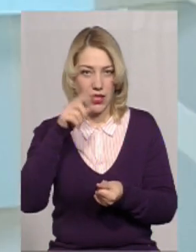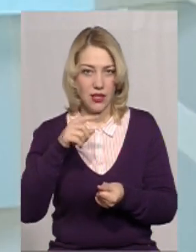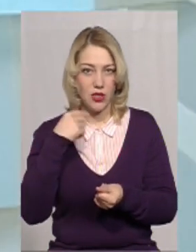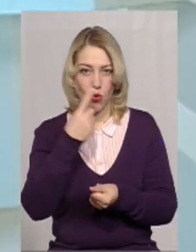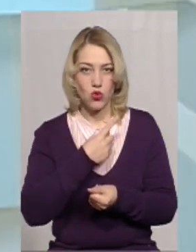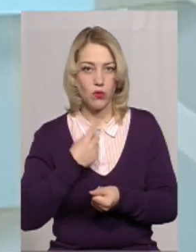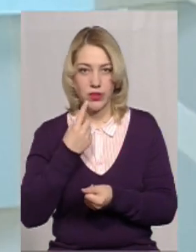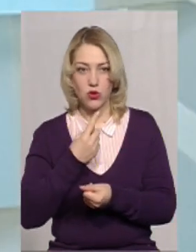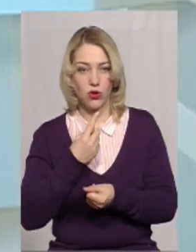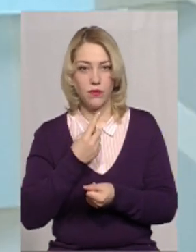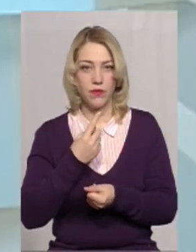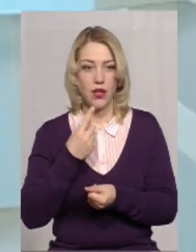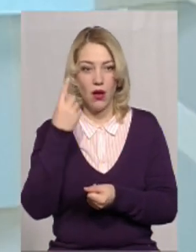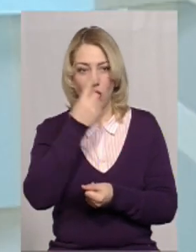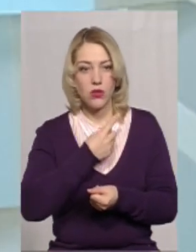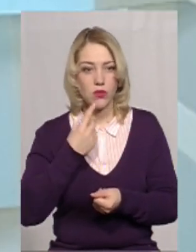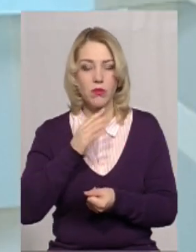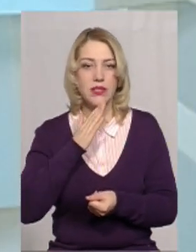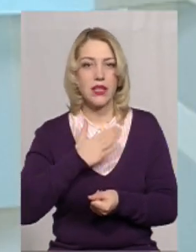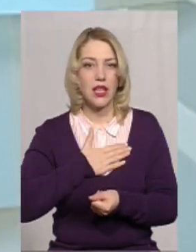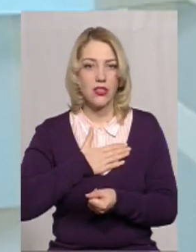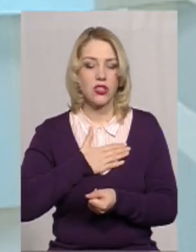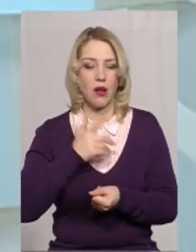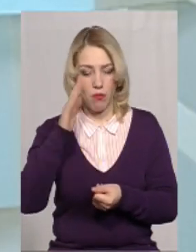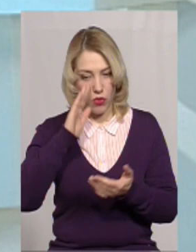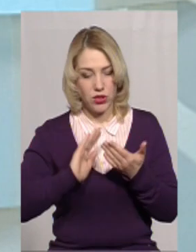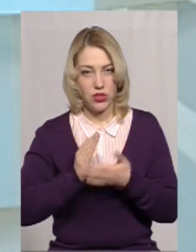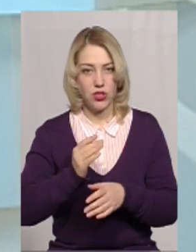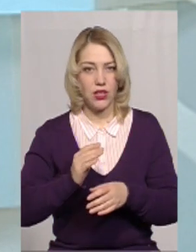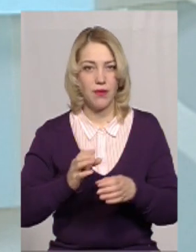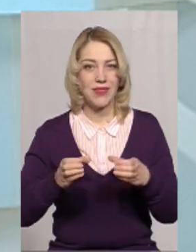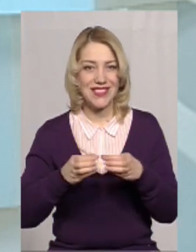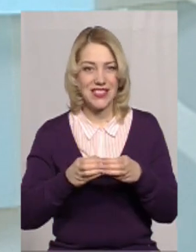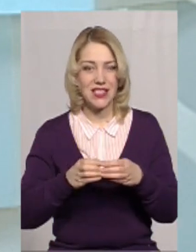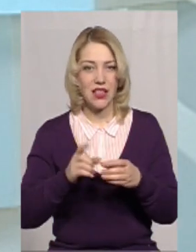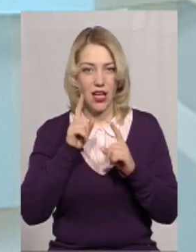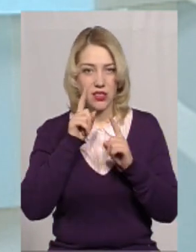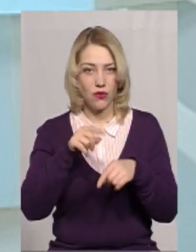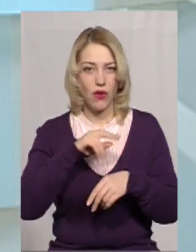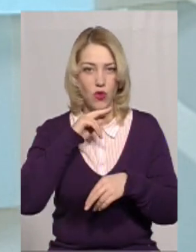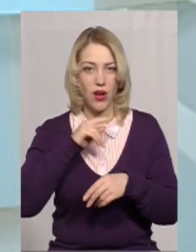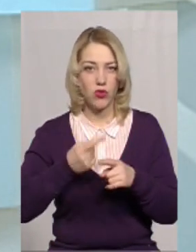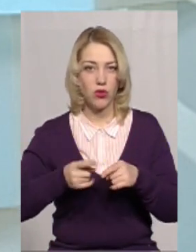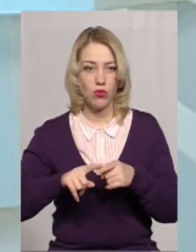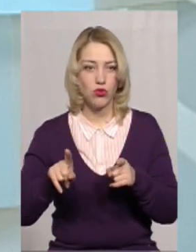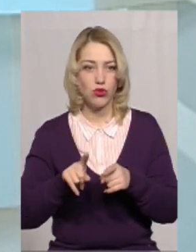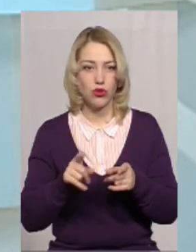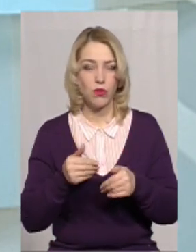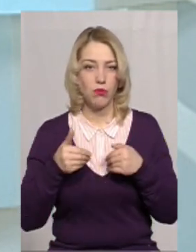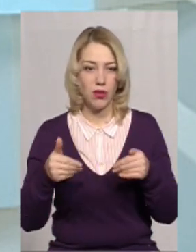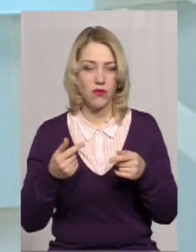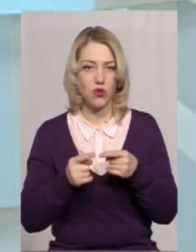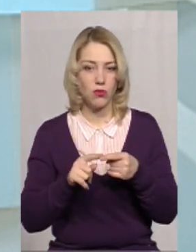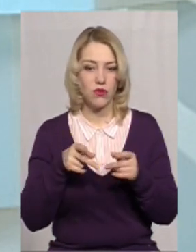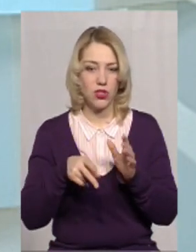особисто наша політична сила акцентувала увагу на тому, щоб ми в